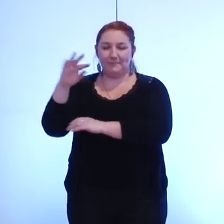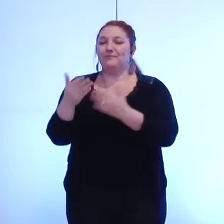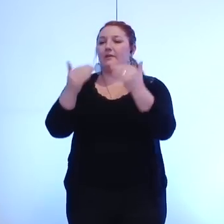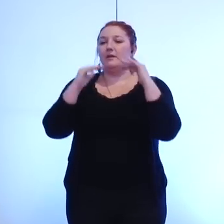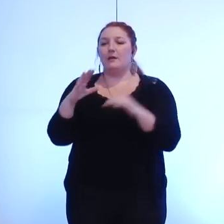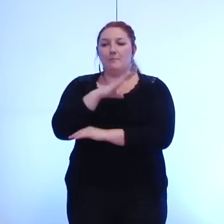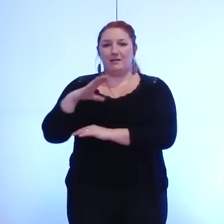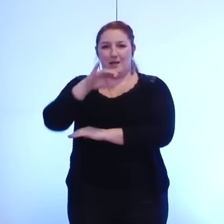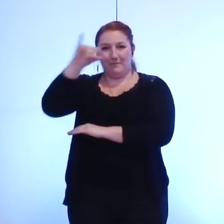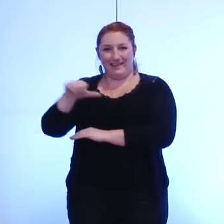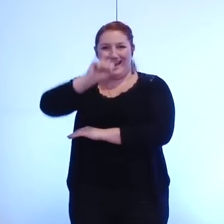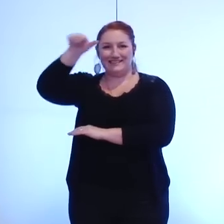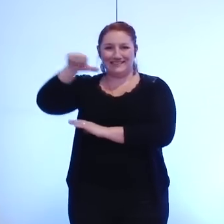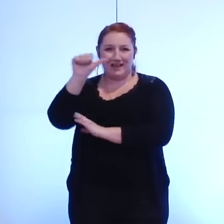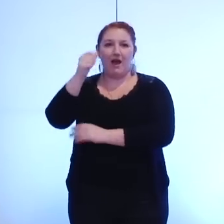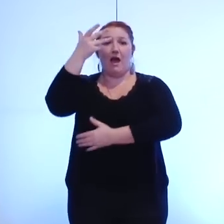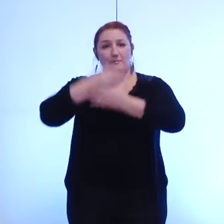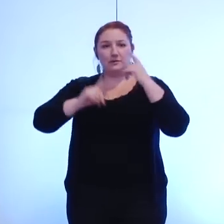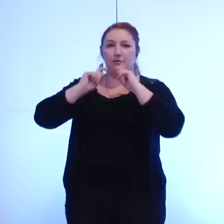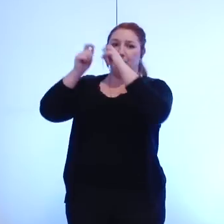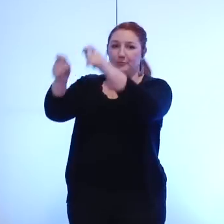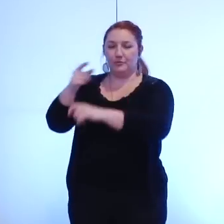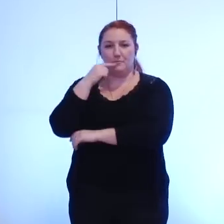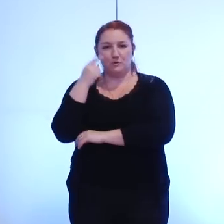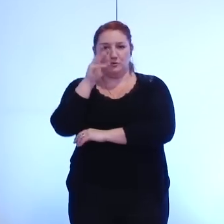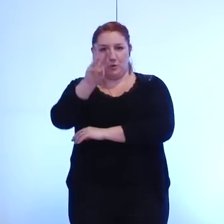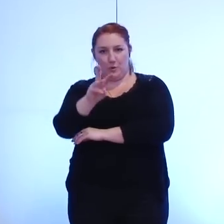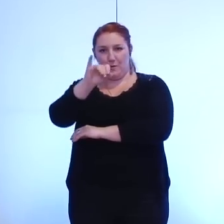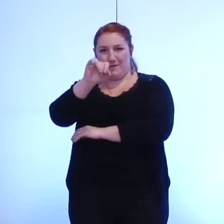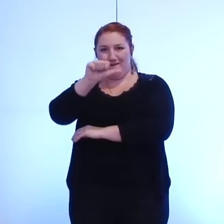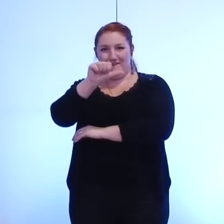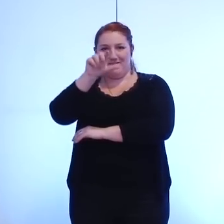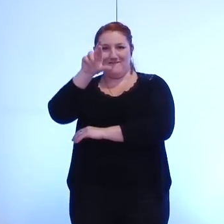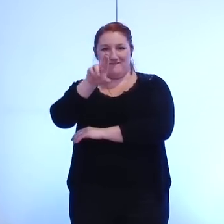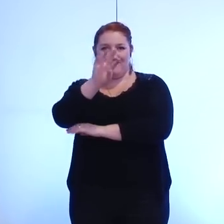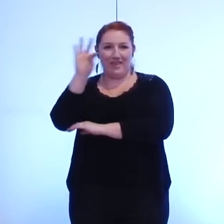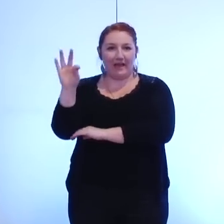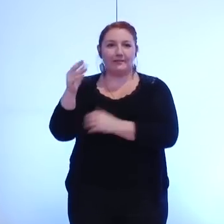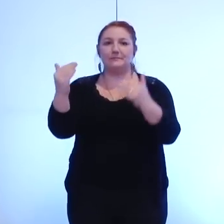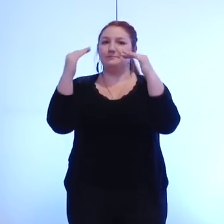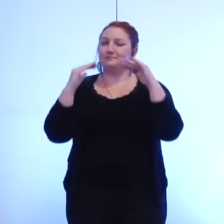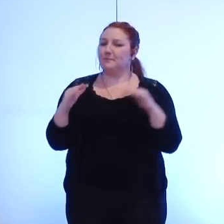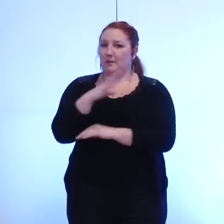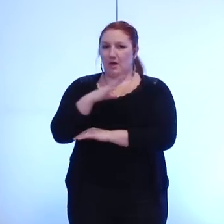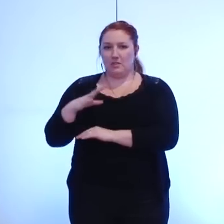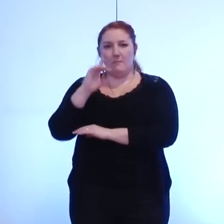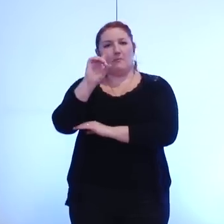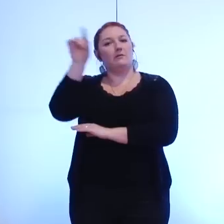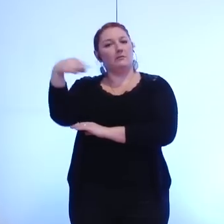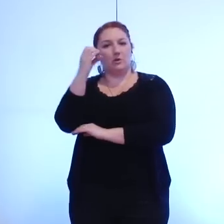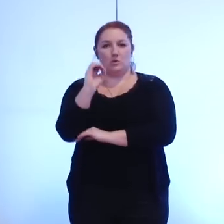Chastanier Thierry, elle donne pouvoir à monsieur Bertrand pour la soirée, Jacta Mondane,